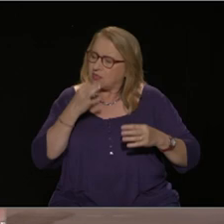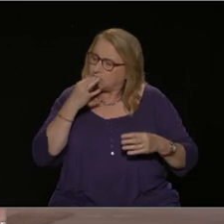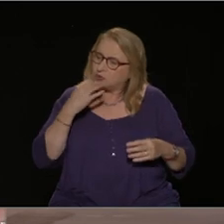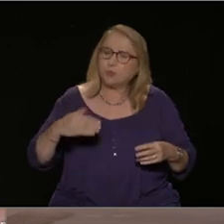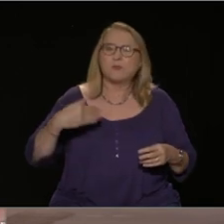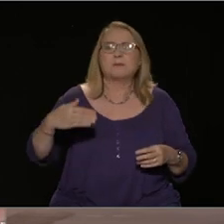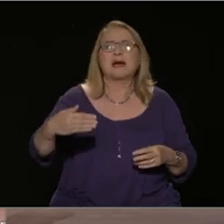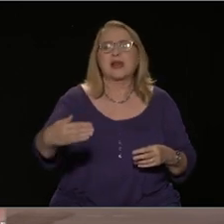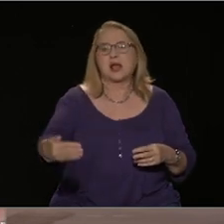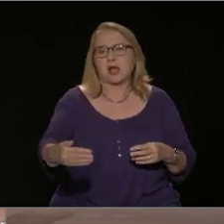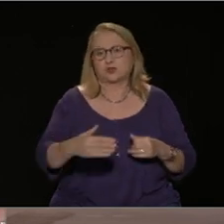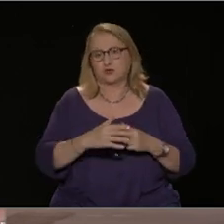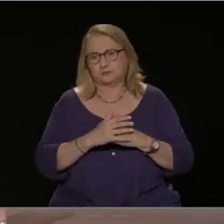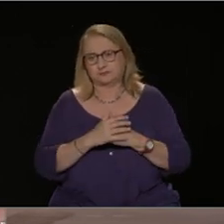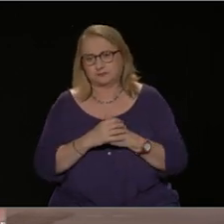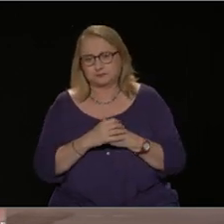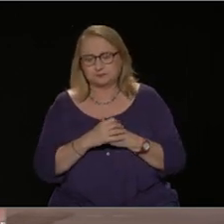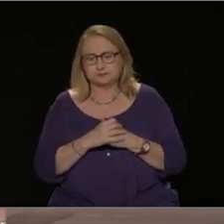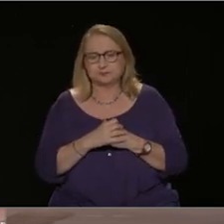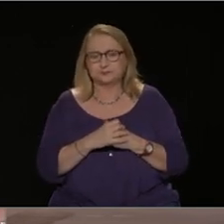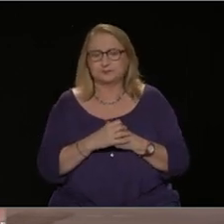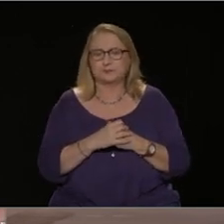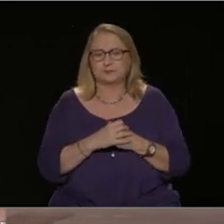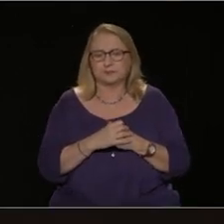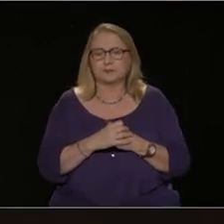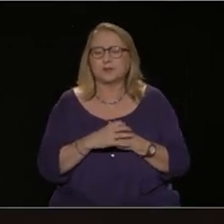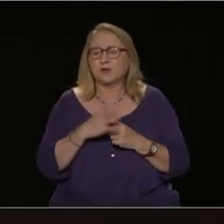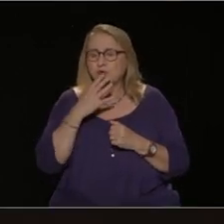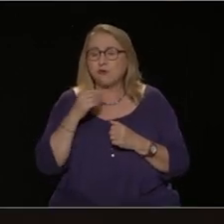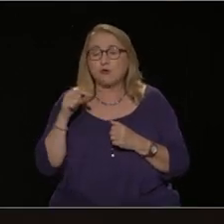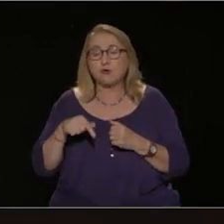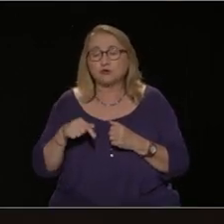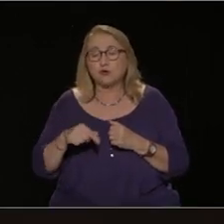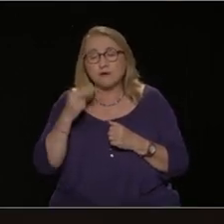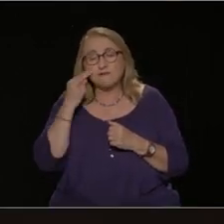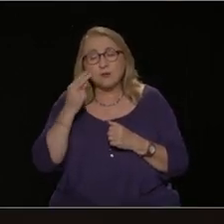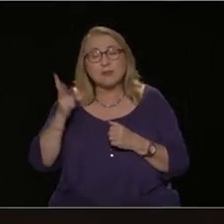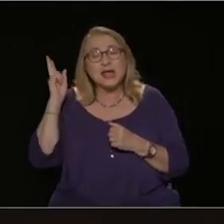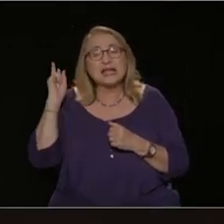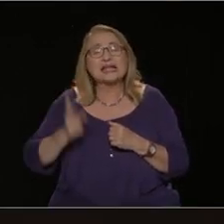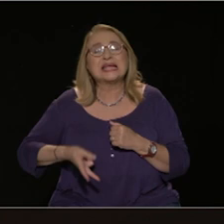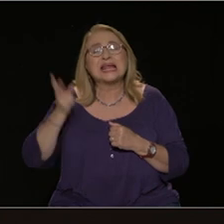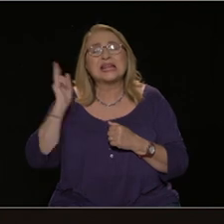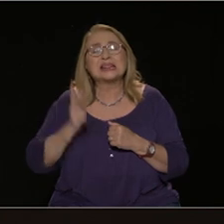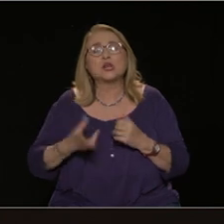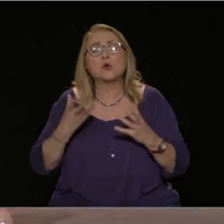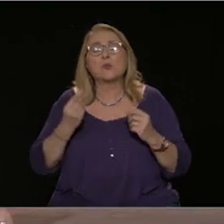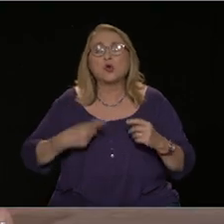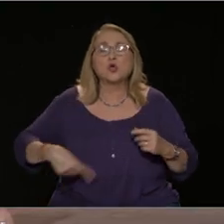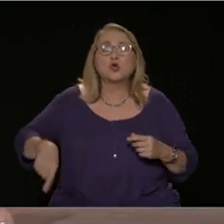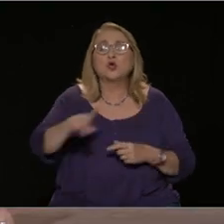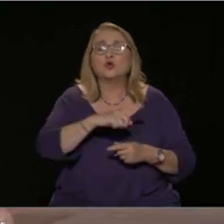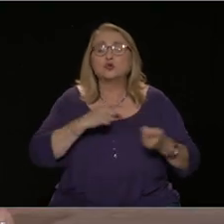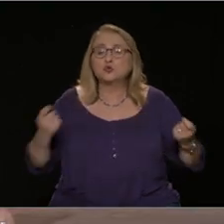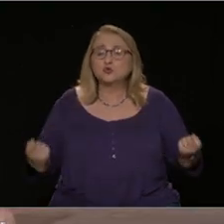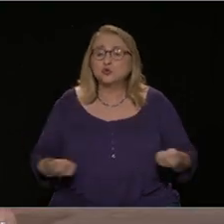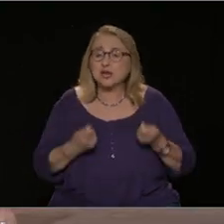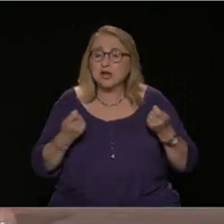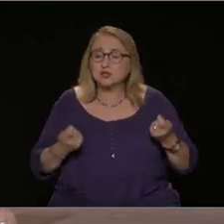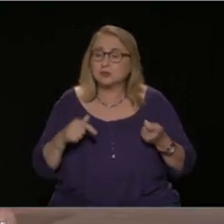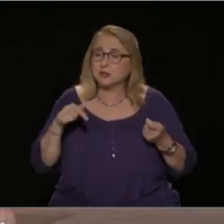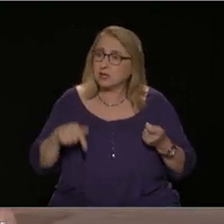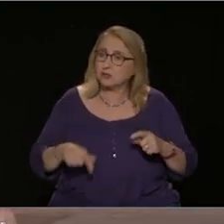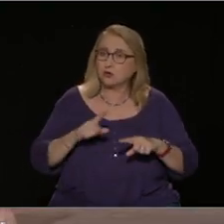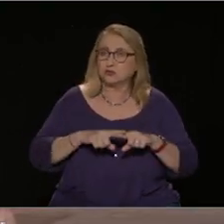μεγάλη φόρα και με τρομακτικούς κινδύνους πάνω στους εργαζόμενους και την όλα και στη χώρα μας και στην περιοχή μας.